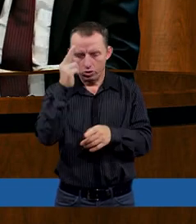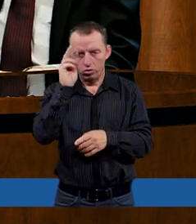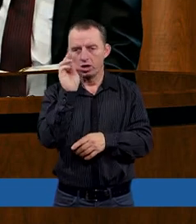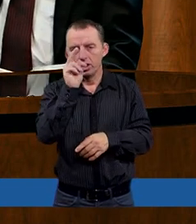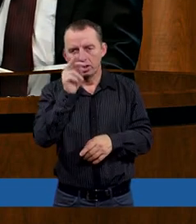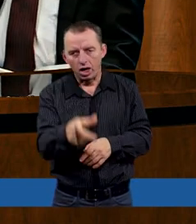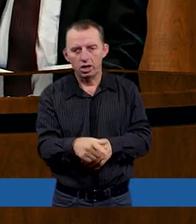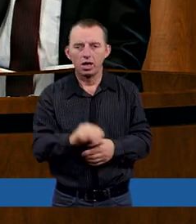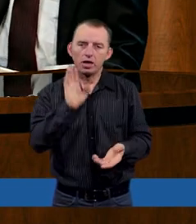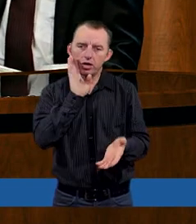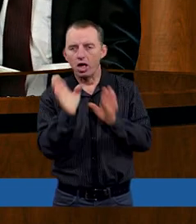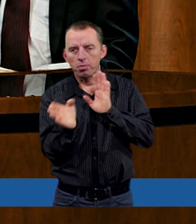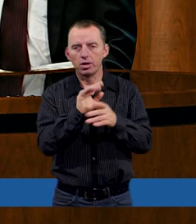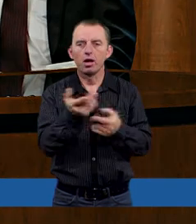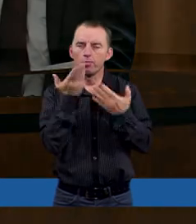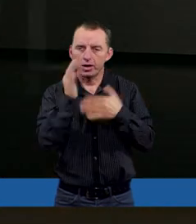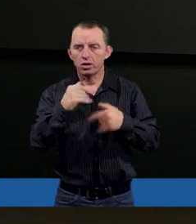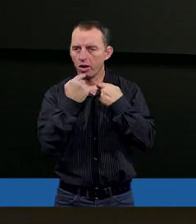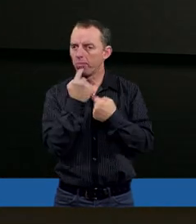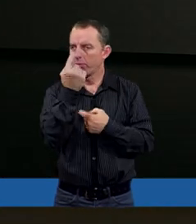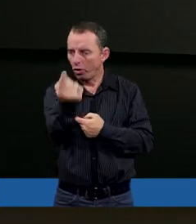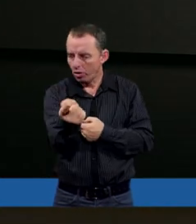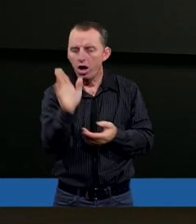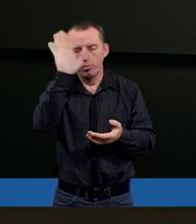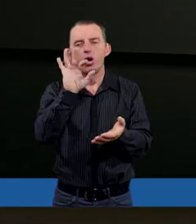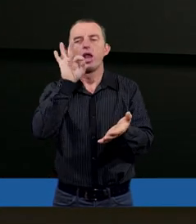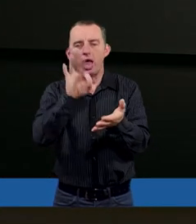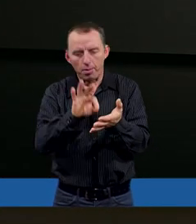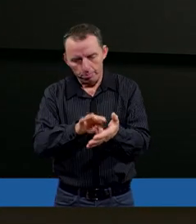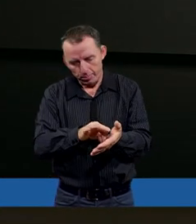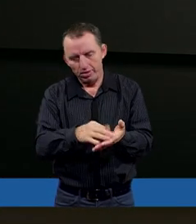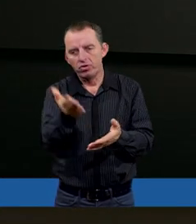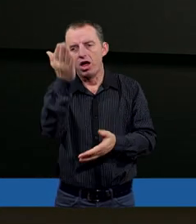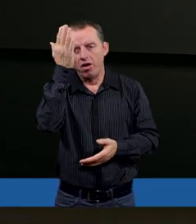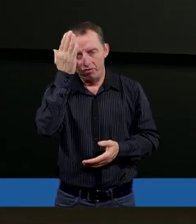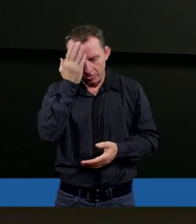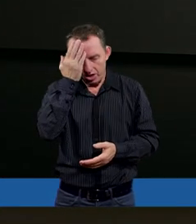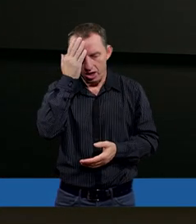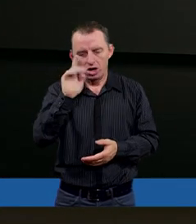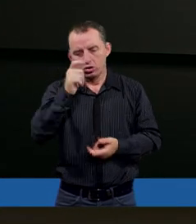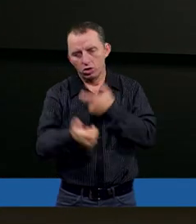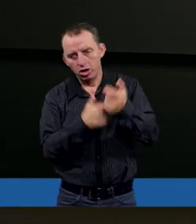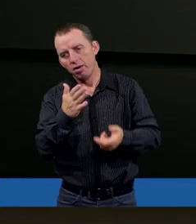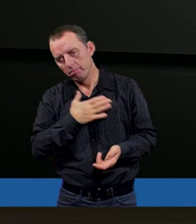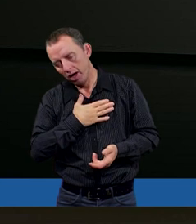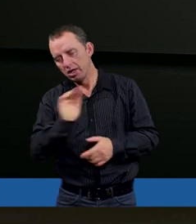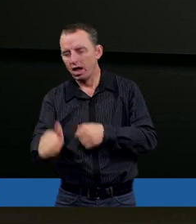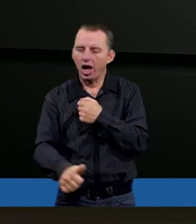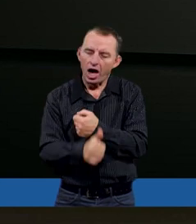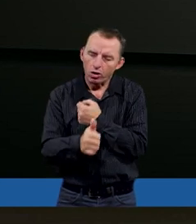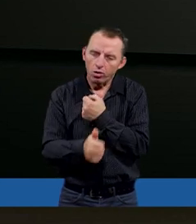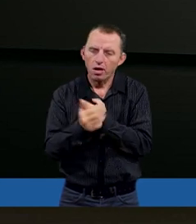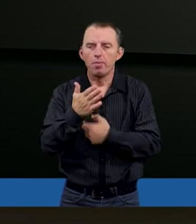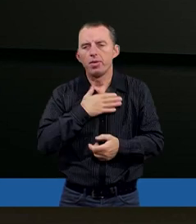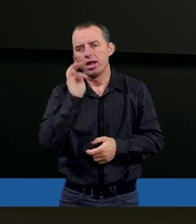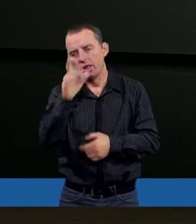jakby Sofar chciał powiedzieć Bóg na pewno wie, co robi. Ty możesz nie wiedzieć, jakie Pan Bóg ma tam argumenty, ale na pewno